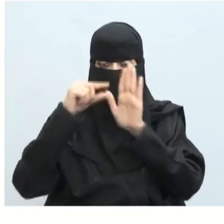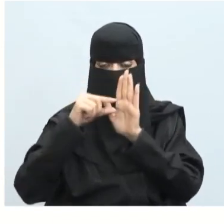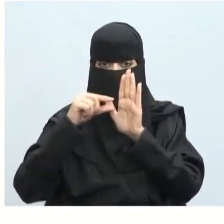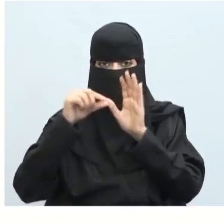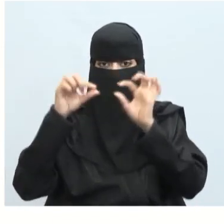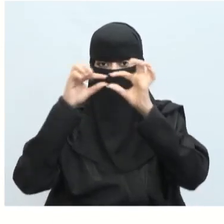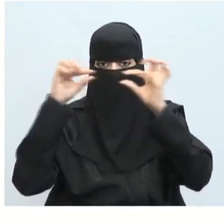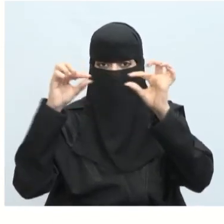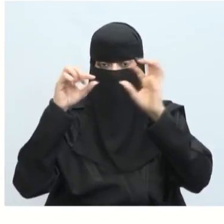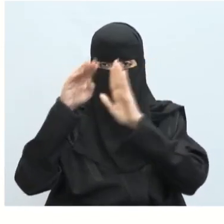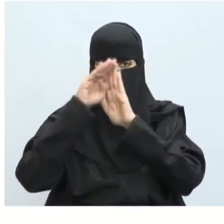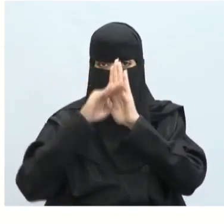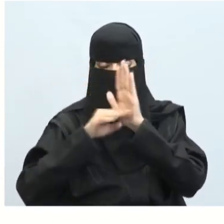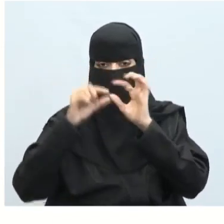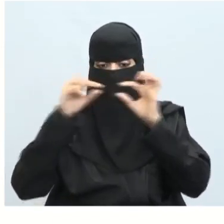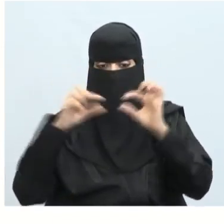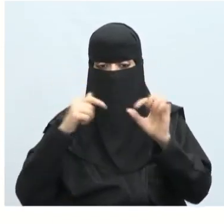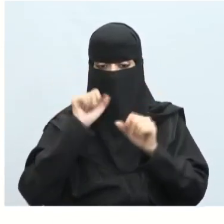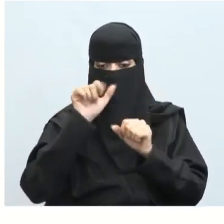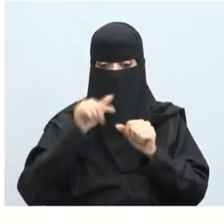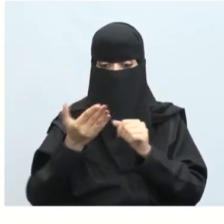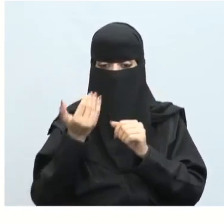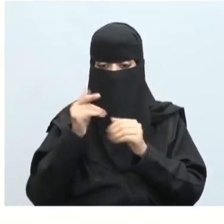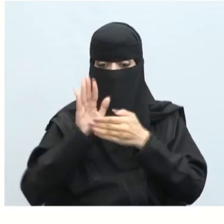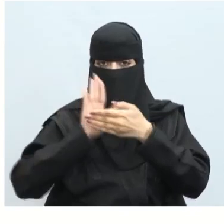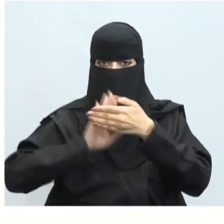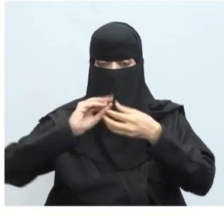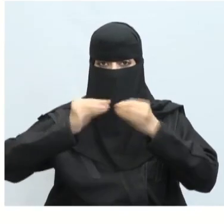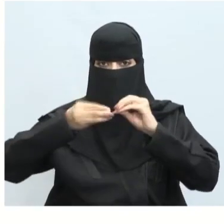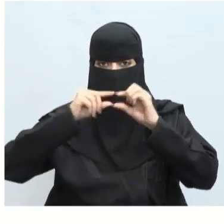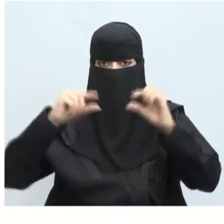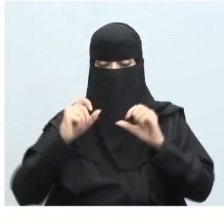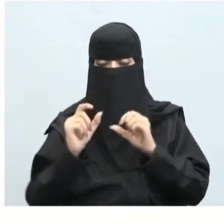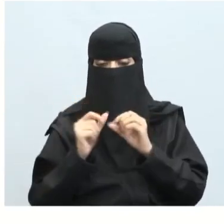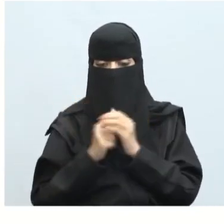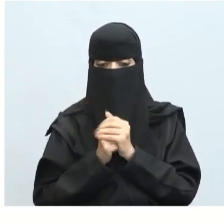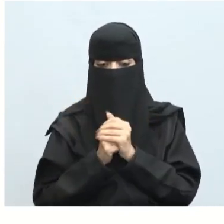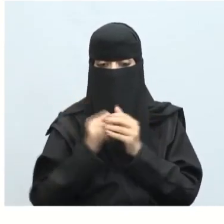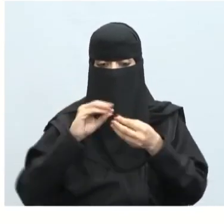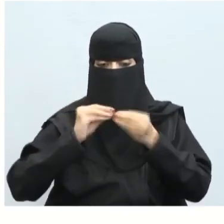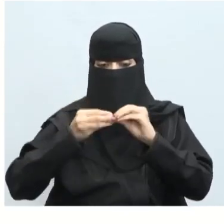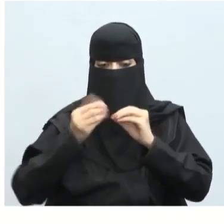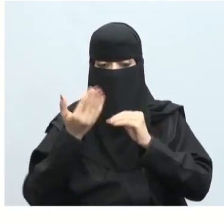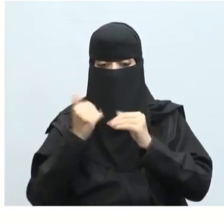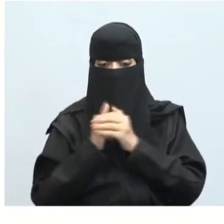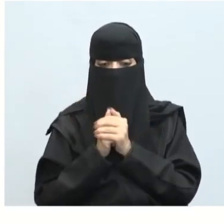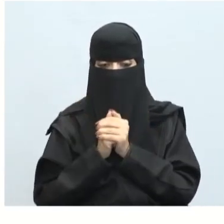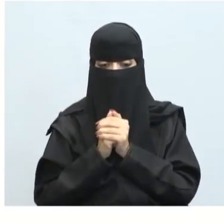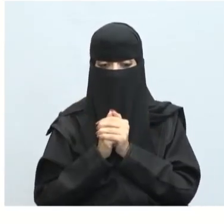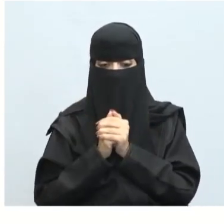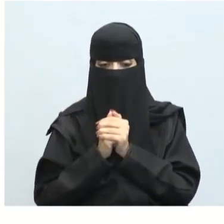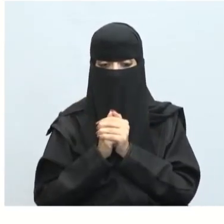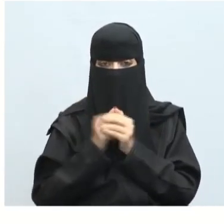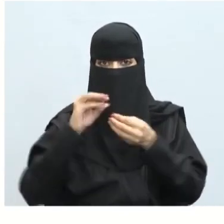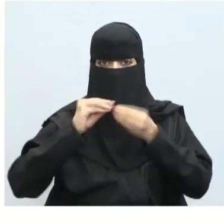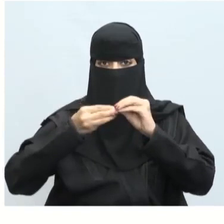مكون الhorizontal ترتيب الأفقي نضبط خاصية الBackground Color نضبط خاصية الBackground Color